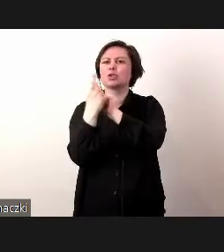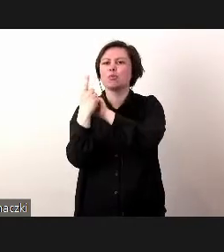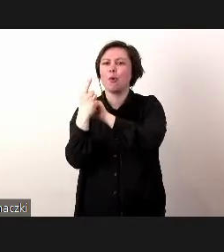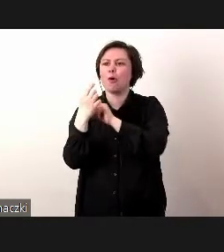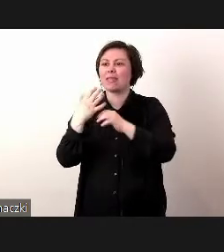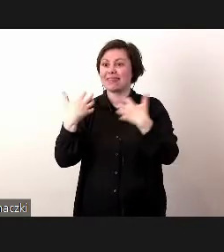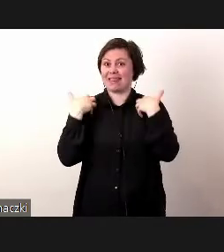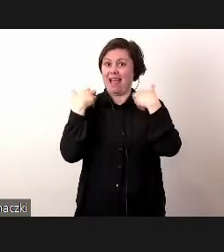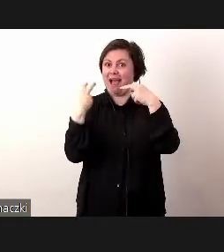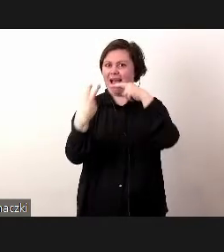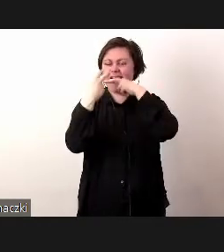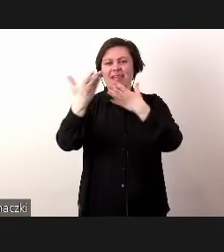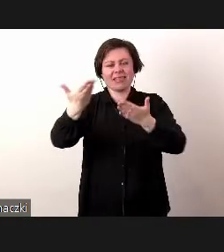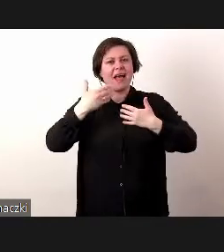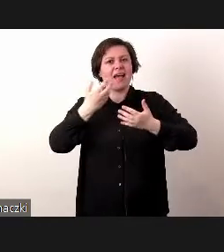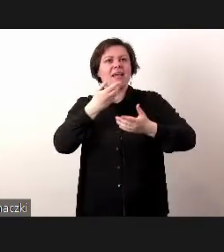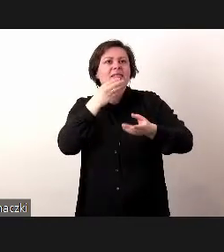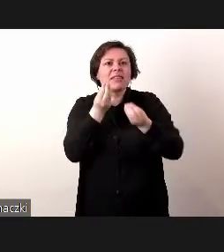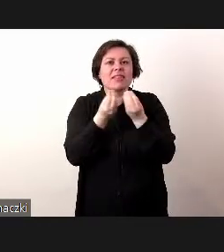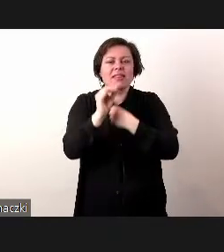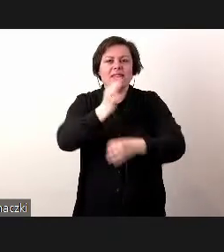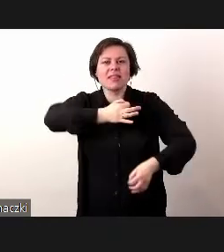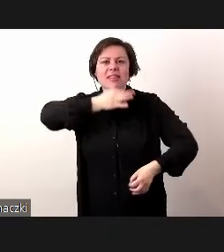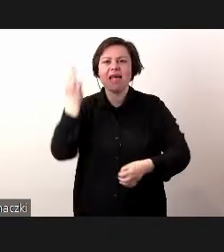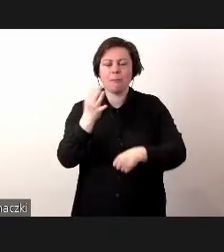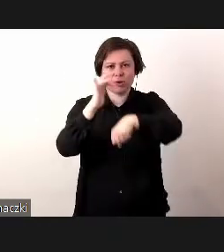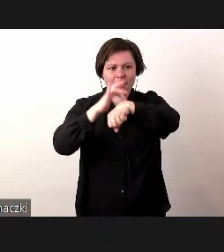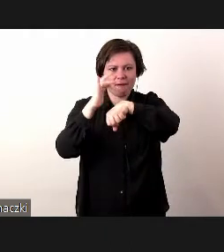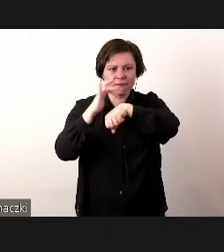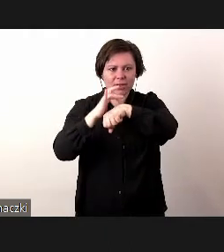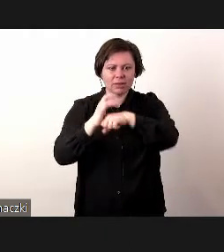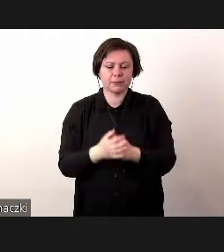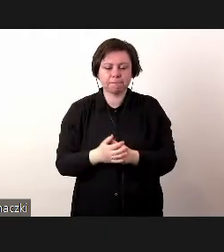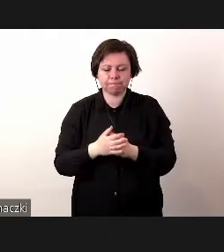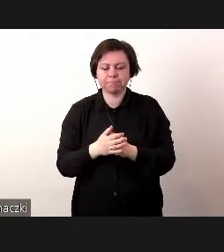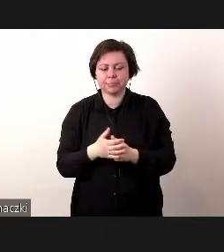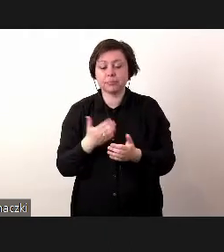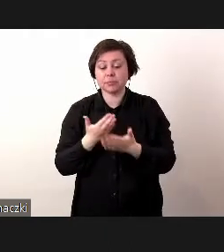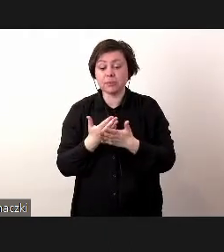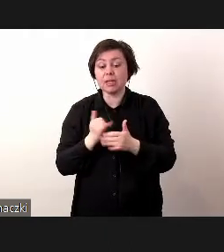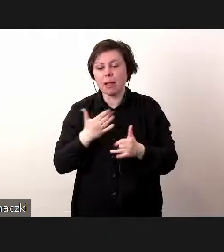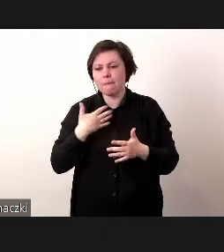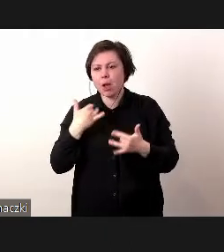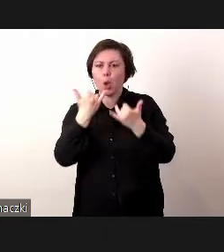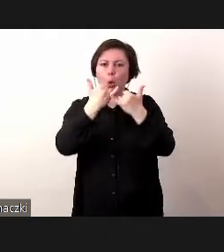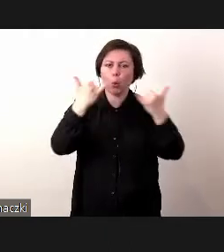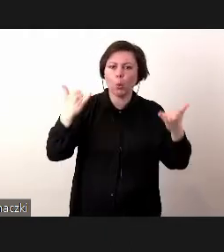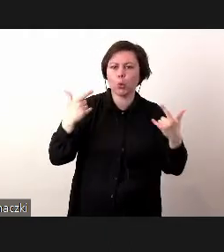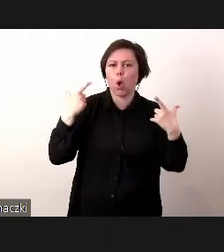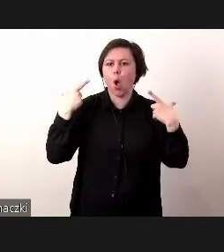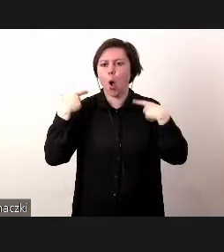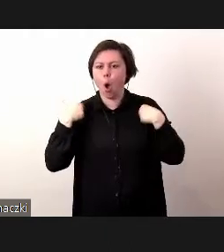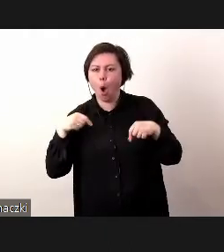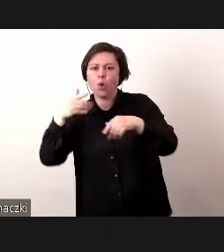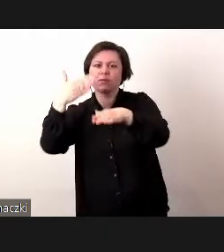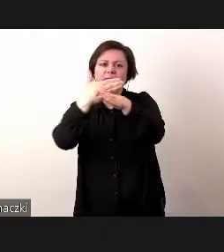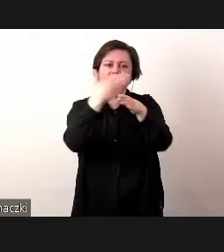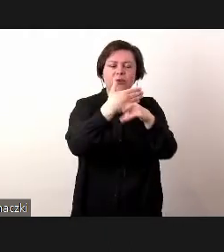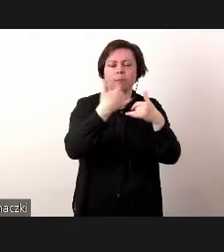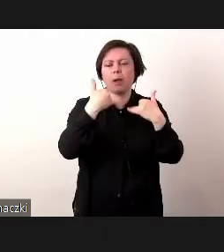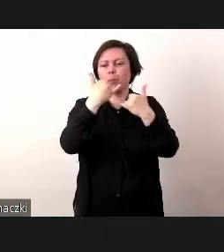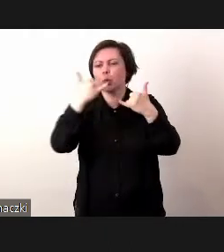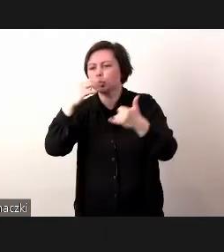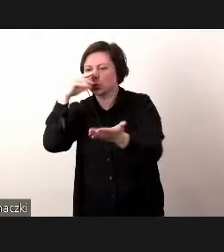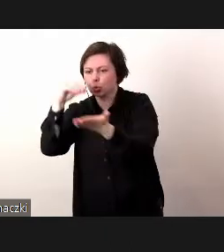twarzą w twarz dają dużo większe, dużo lepsze rezultaty, tym bardziej, kiedy mamy różnych interesariuszy i różne doświadczenia,